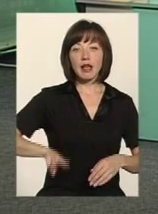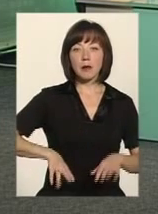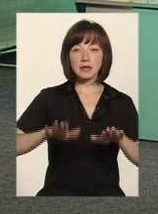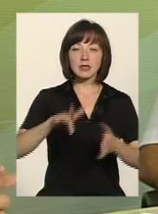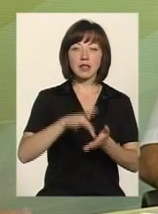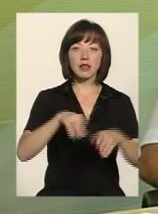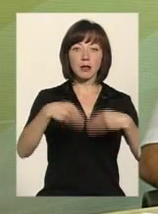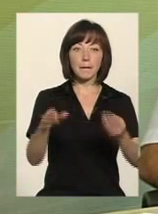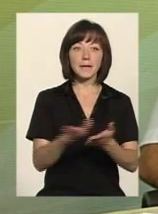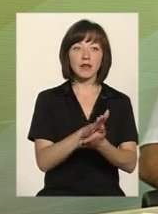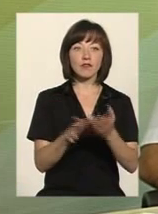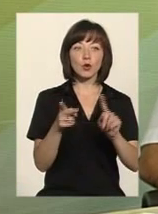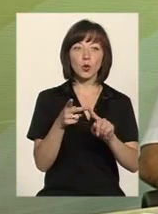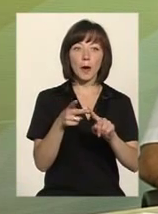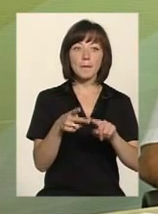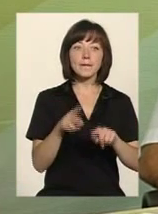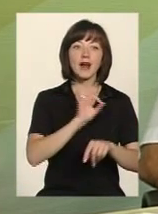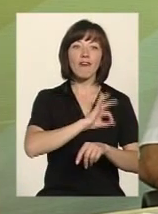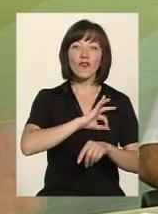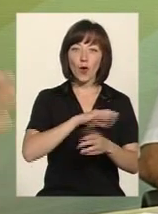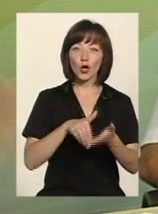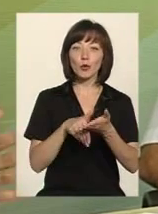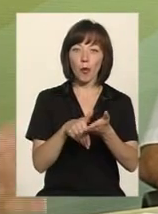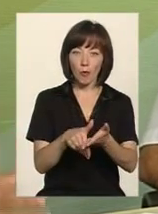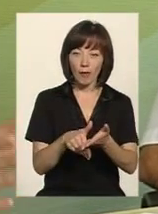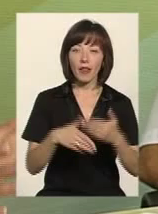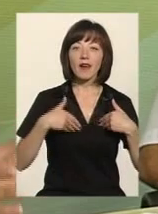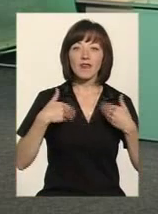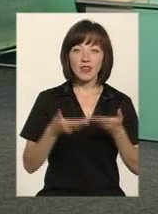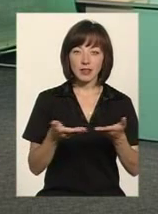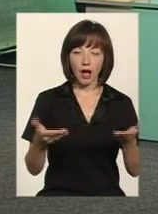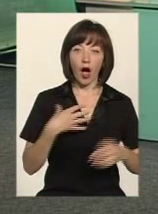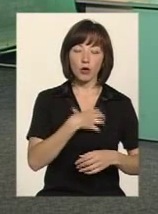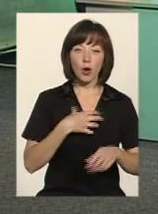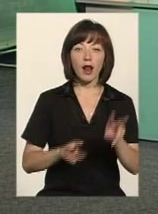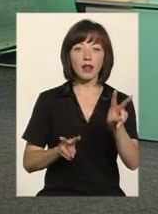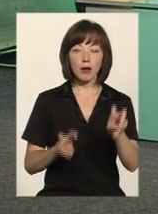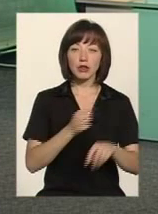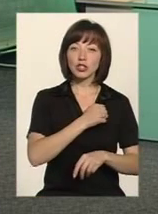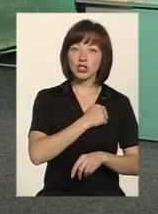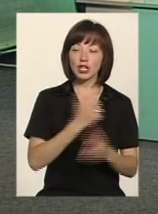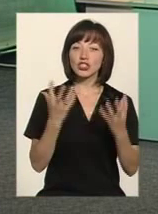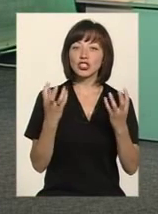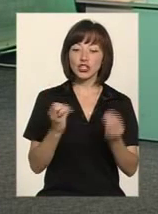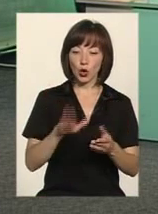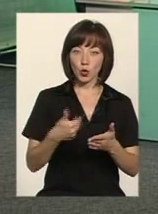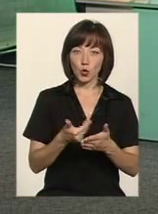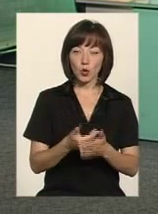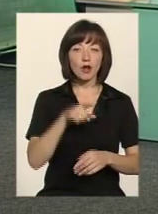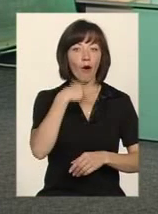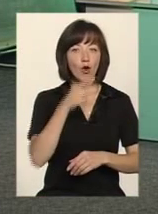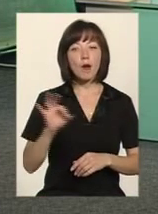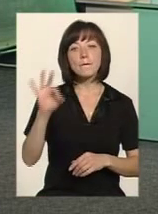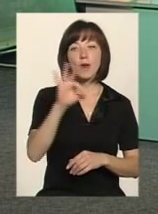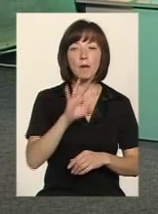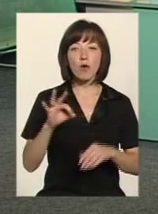надання безоплатної вторинної правової допомоги. Панове, вітаю. Актуальна тема. На жаль, ще досі ми говоримо